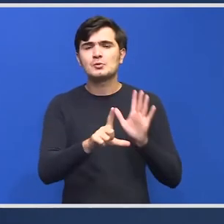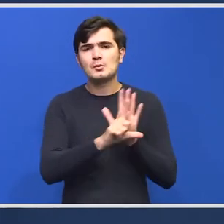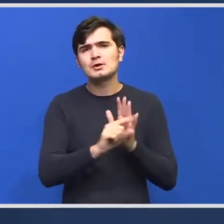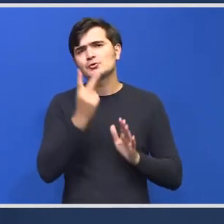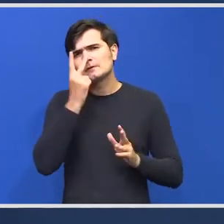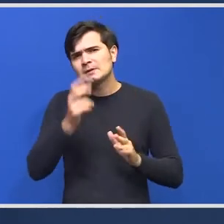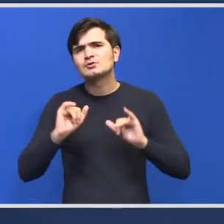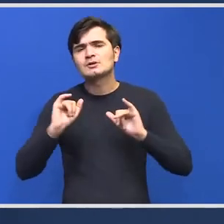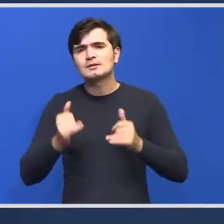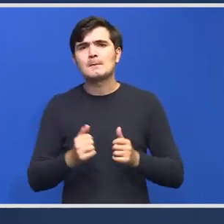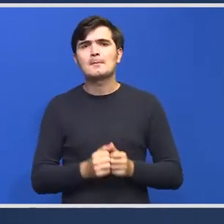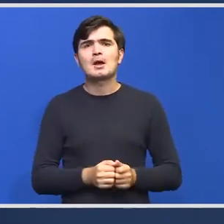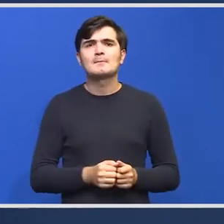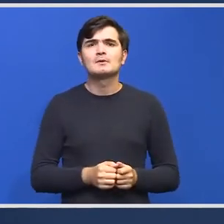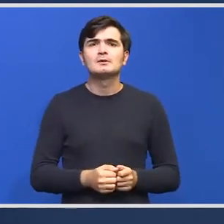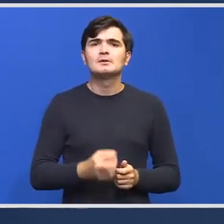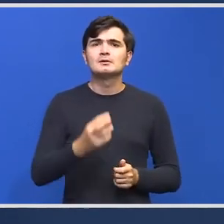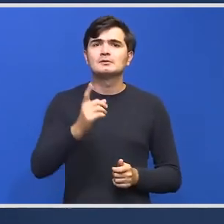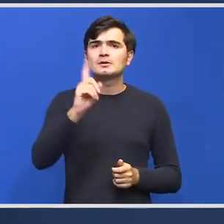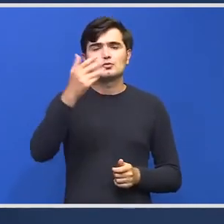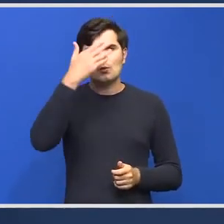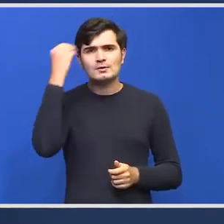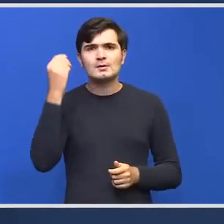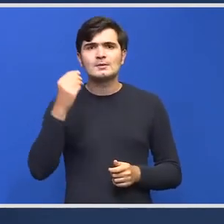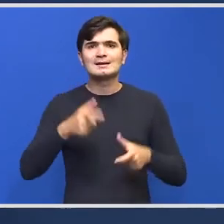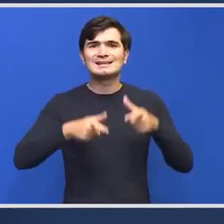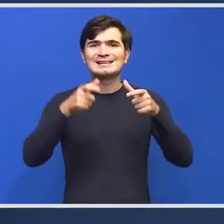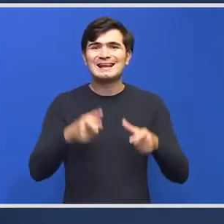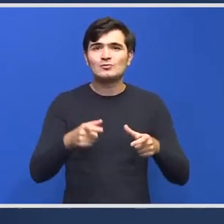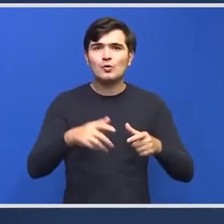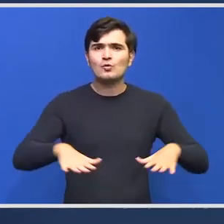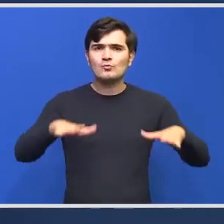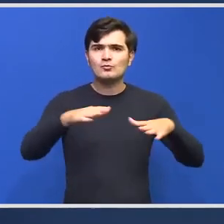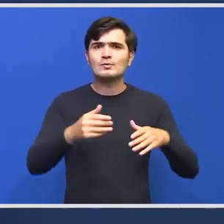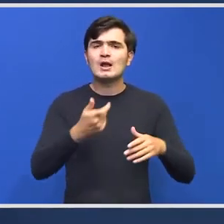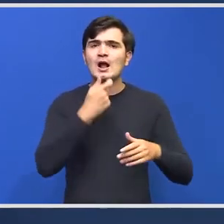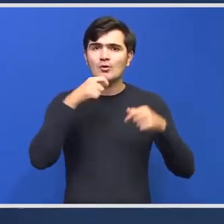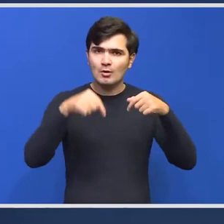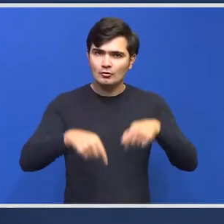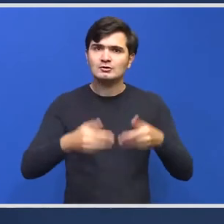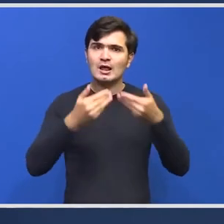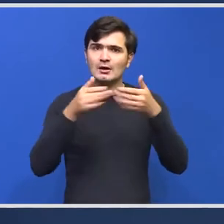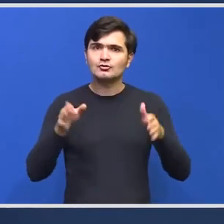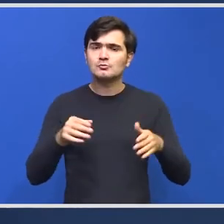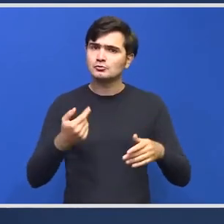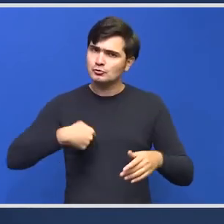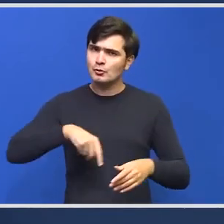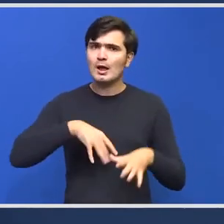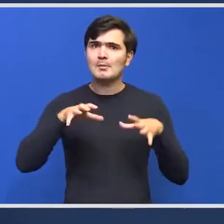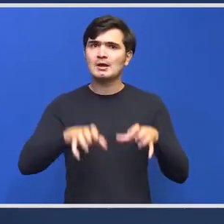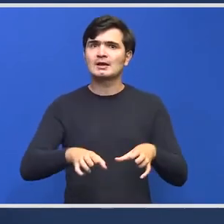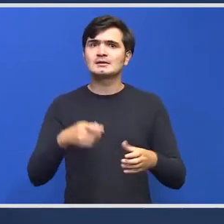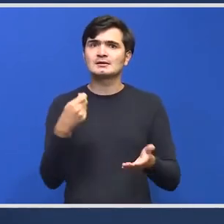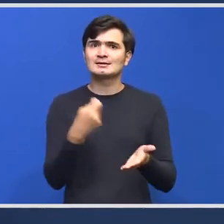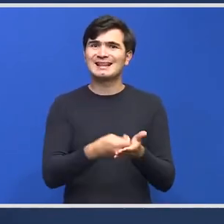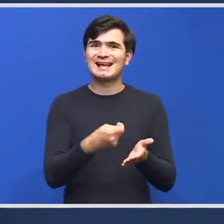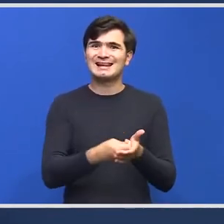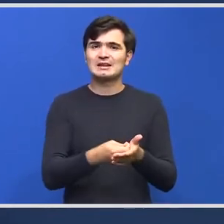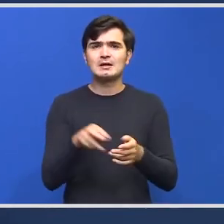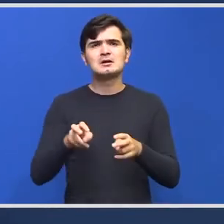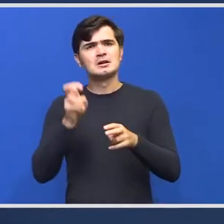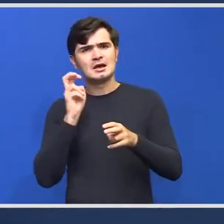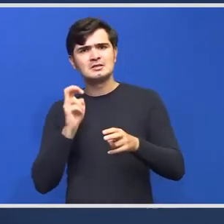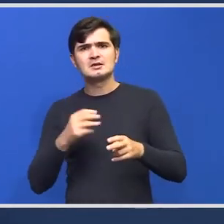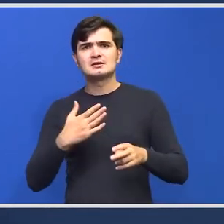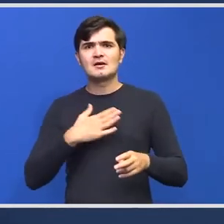întâmpla atunci, dar eu vă aduc aminte că în sectorul public, la începutul anului am înghețat salariile sectorul public înainte de a